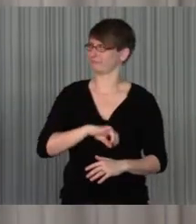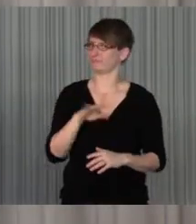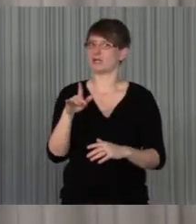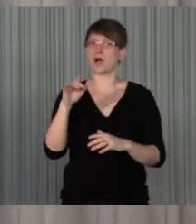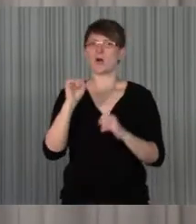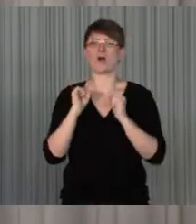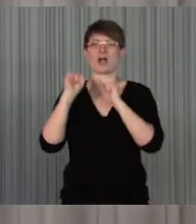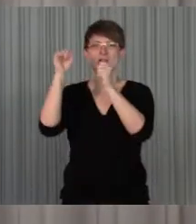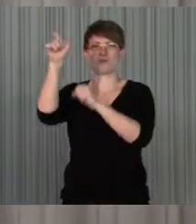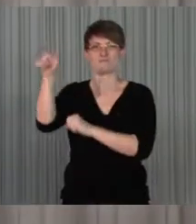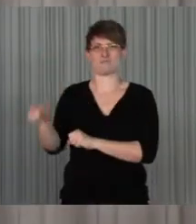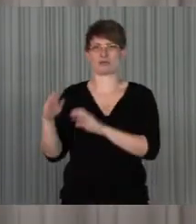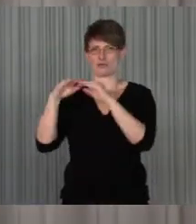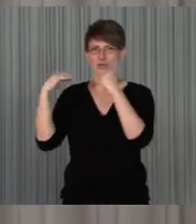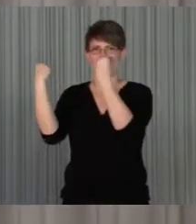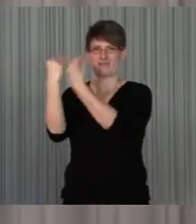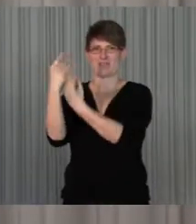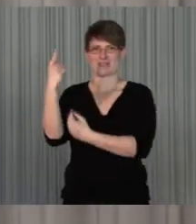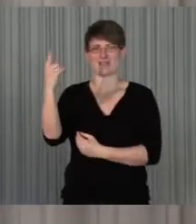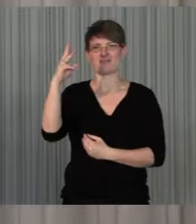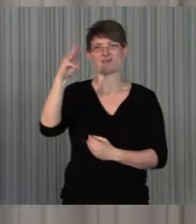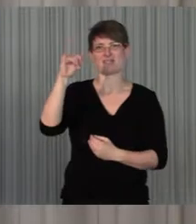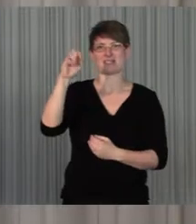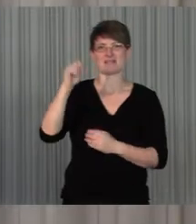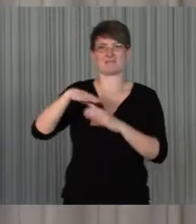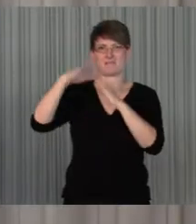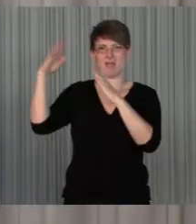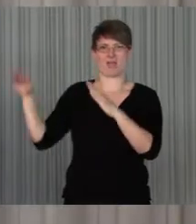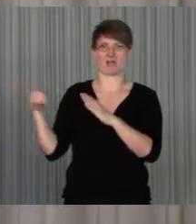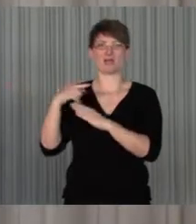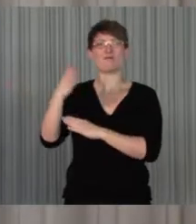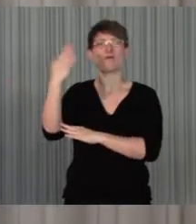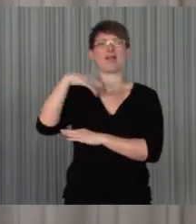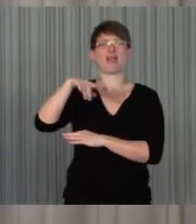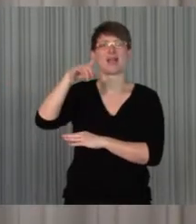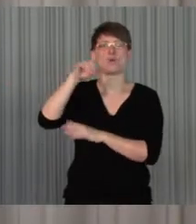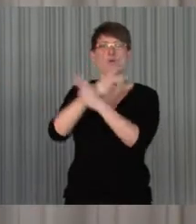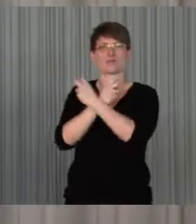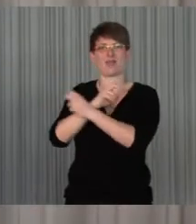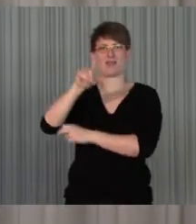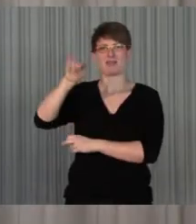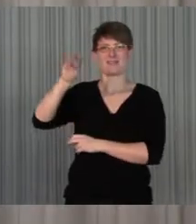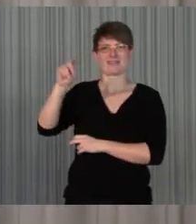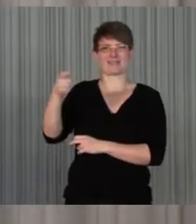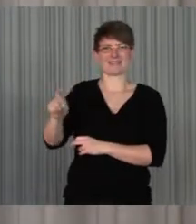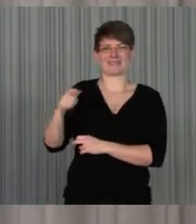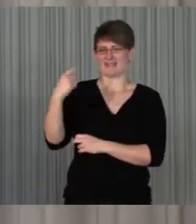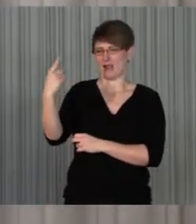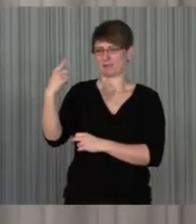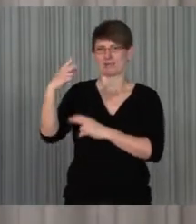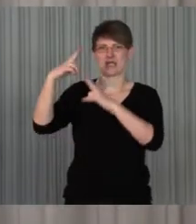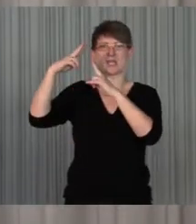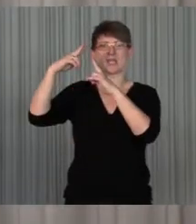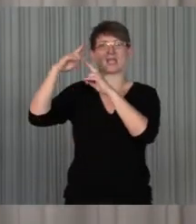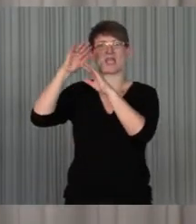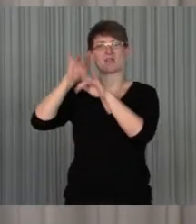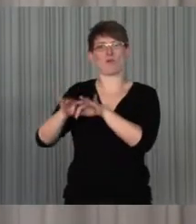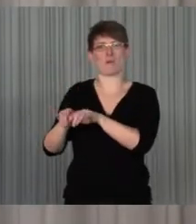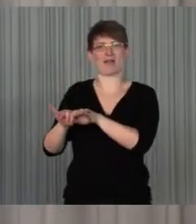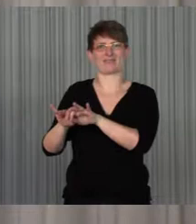hat Professor Miesenberg, er ist ja von der Universität Grinsen, Informatiker, der sehr viel überreicht von barrierefreien Technologien,